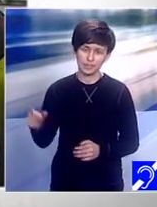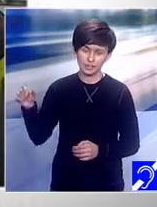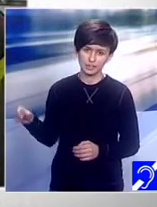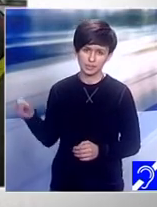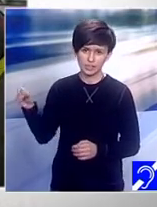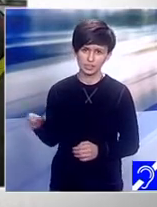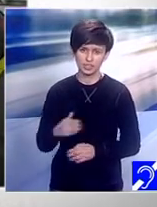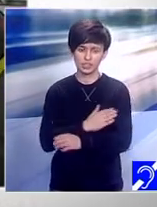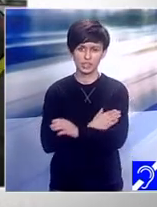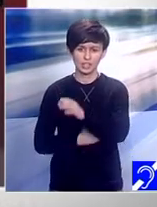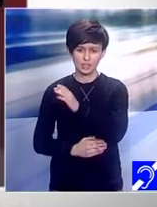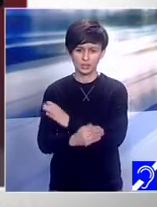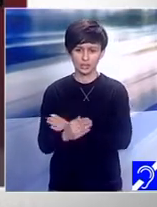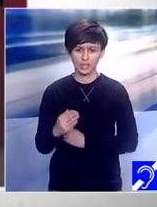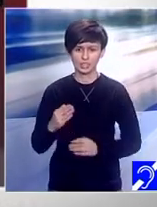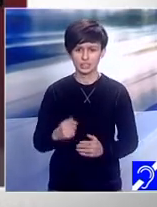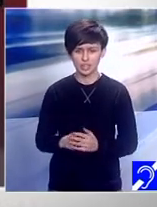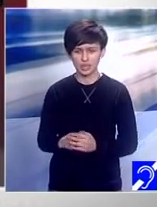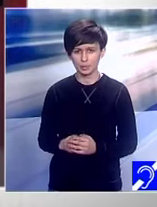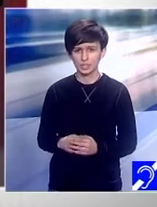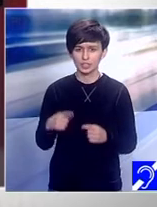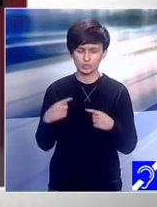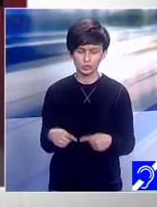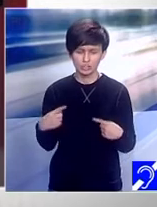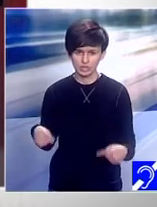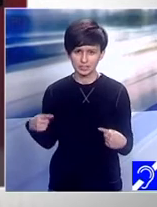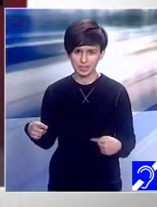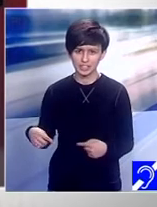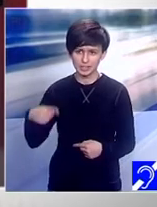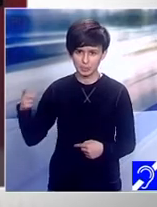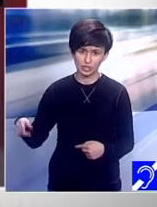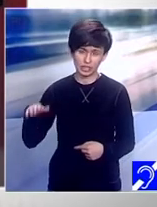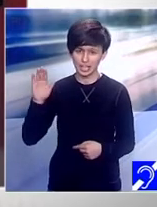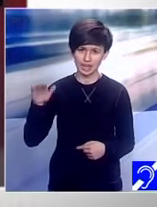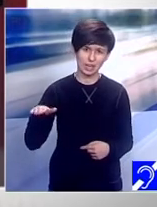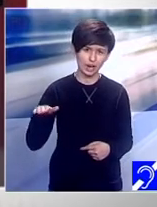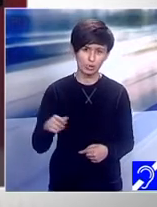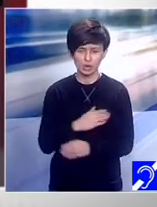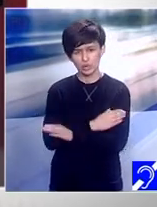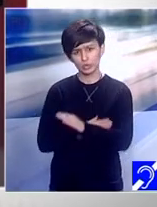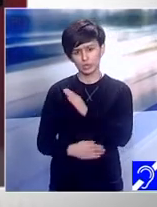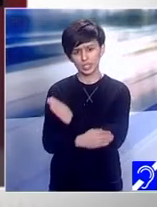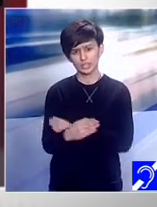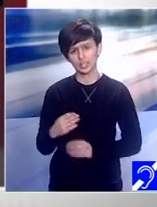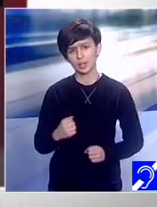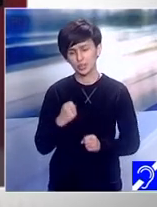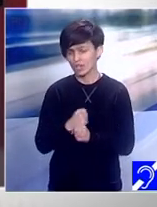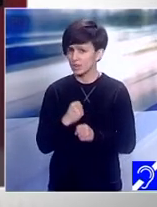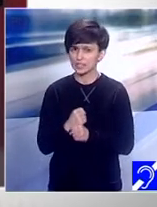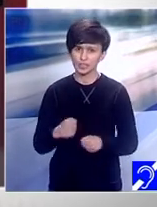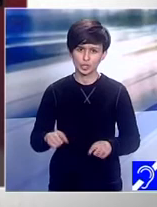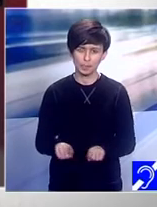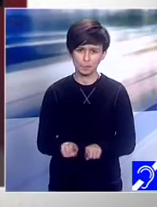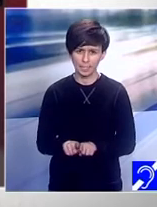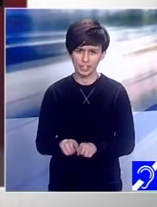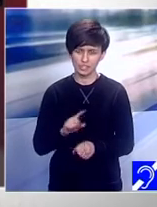Să fii handicapat e ceva și să ai un handicap e altceva. Adică facem aceleași lucruri care le fac toți copiii, numai că mai